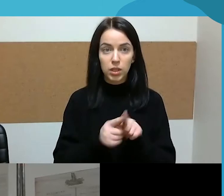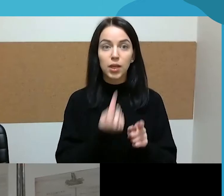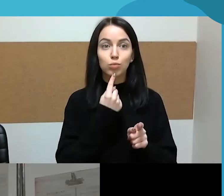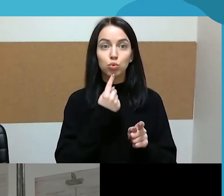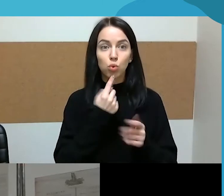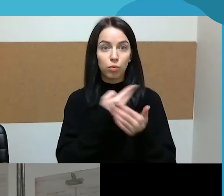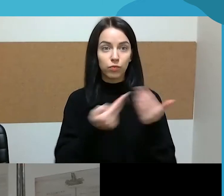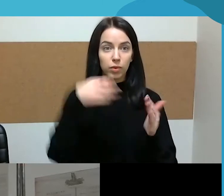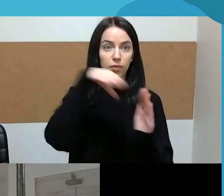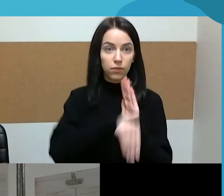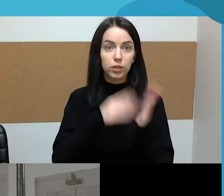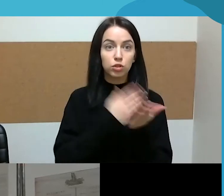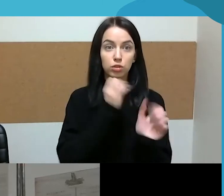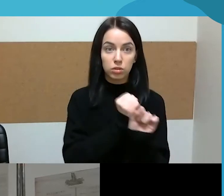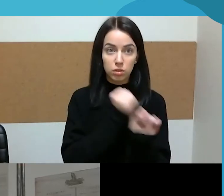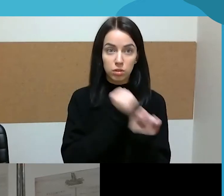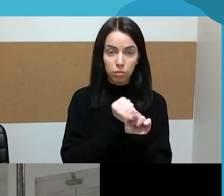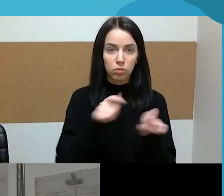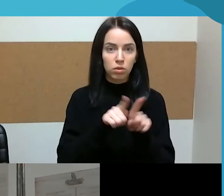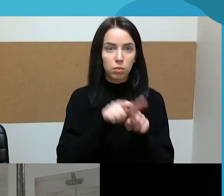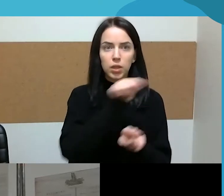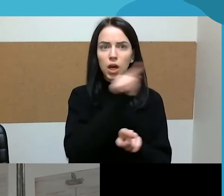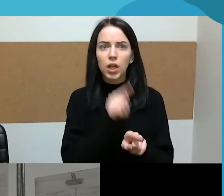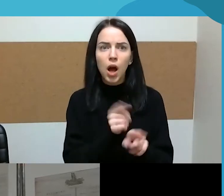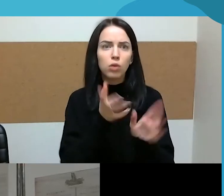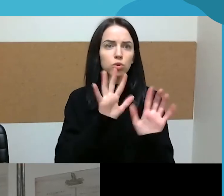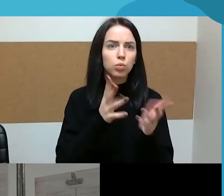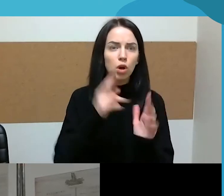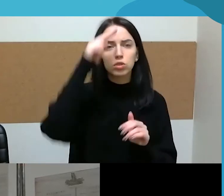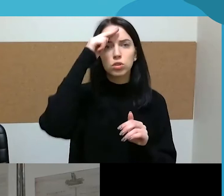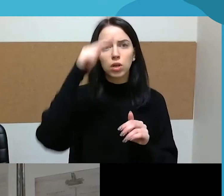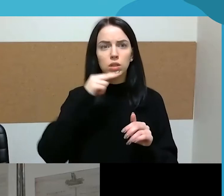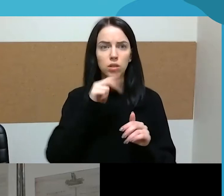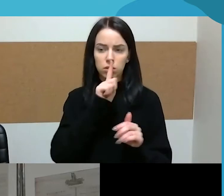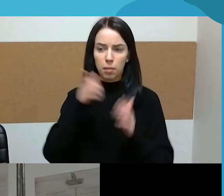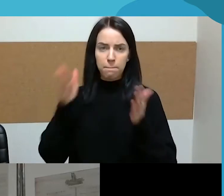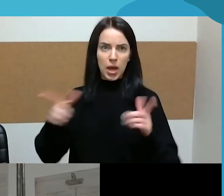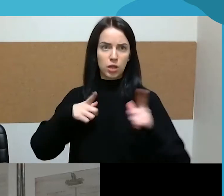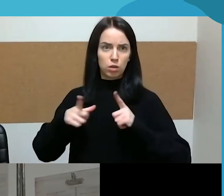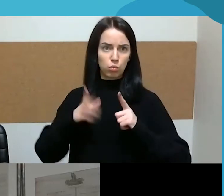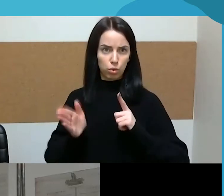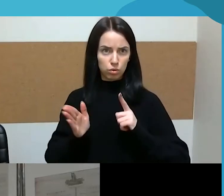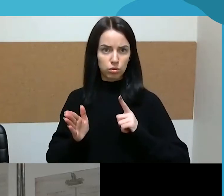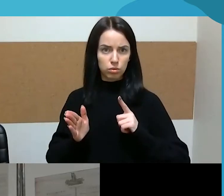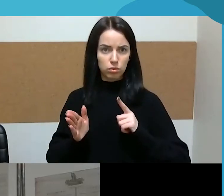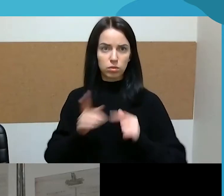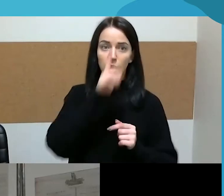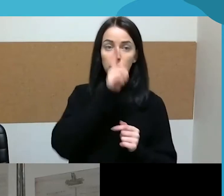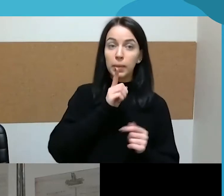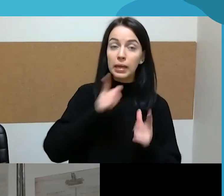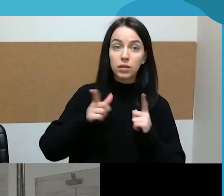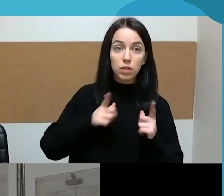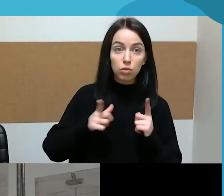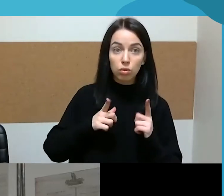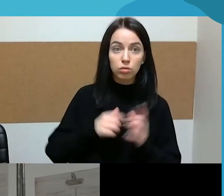ten pas mus irgi niekam nekyla klausimų, kad va, išėina tėtis metų atostogų, ar ten jis išėina mėnesio atostogų,